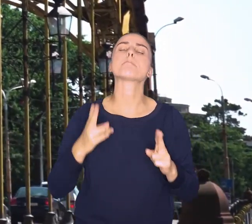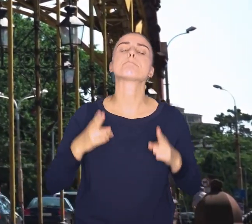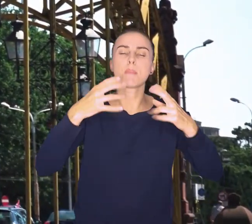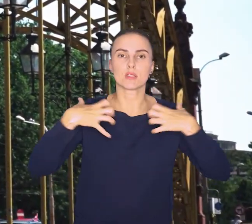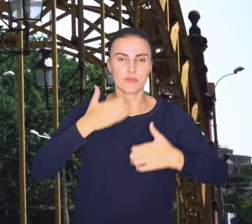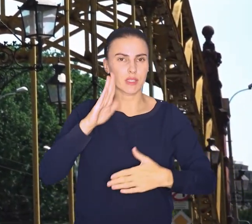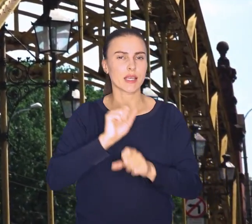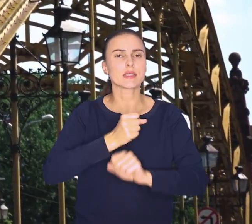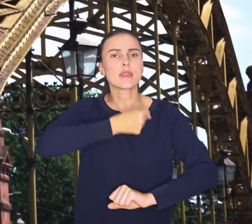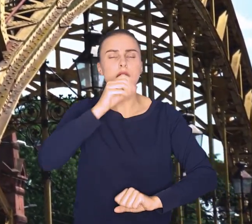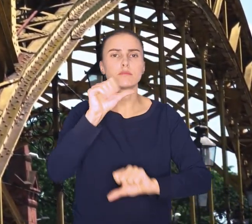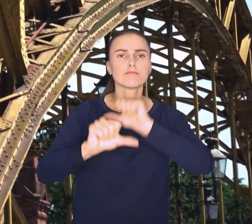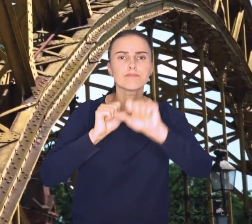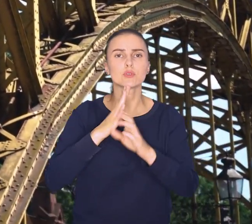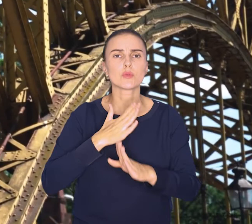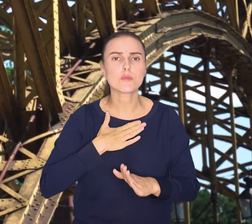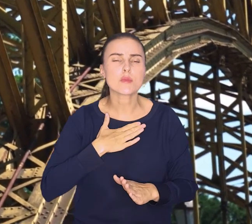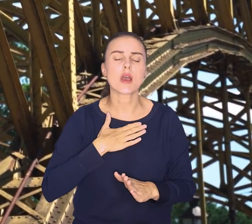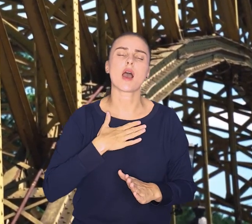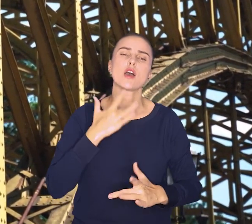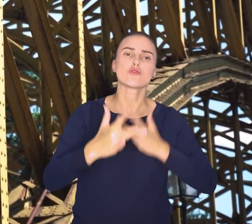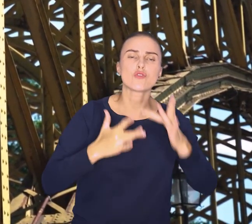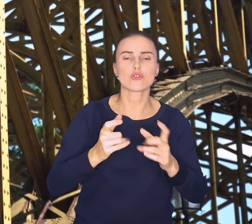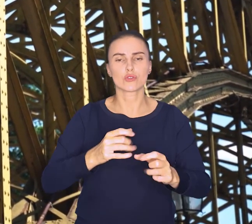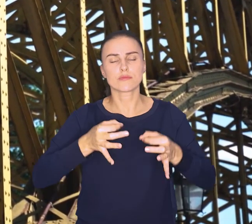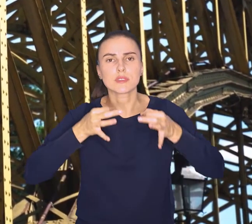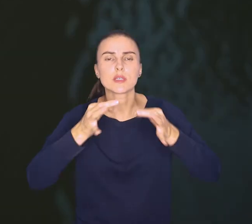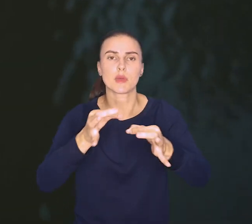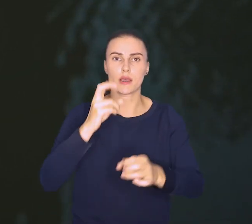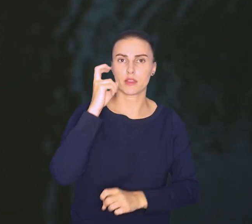ze starszych przepraw z ruchem kołowym i tramwajowym we Wrocławiu.